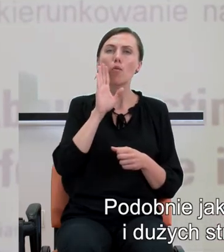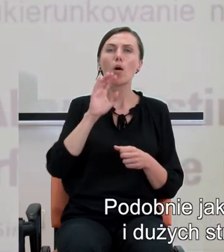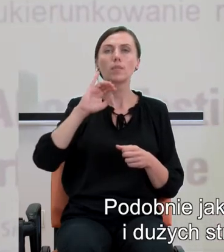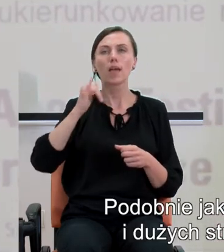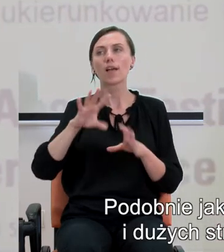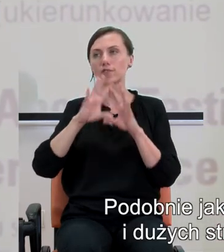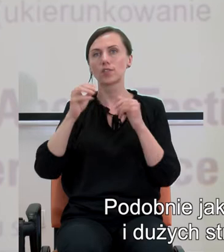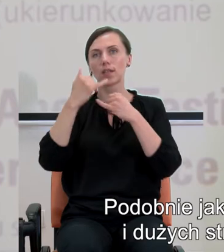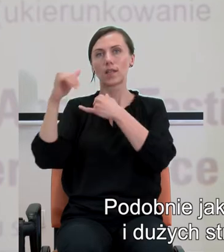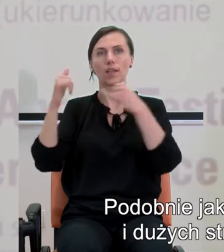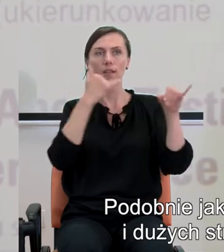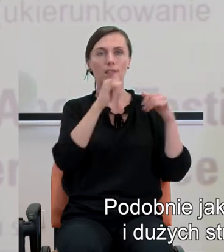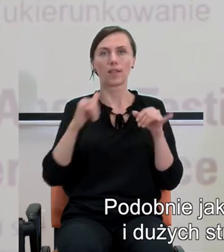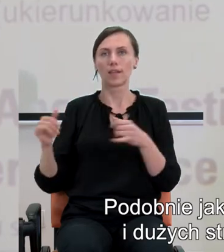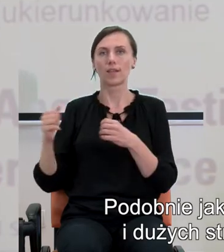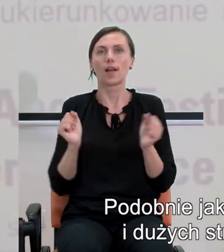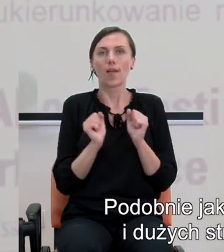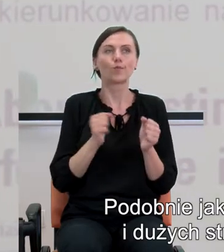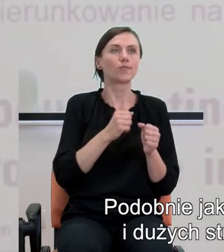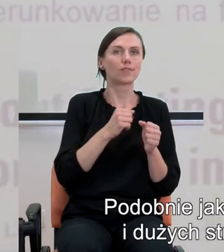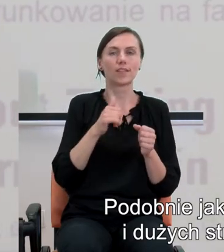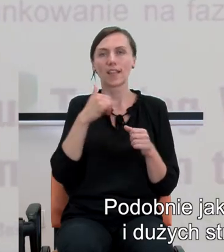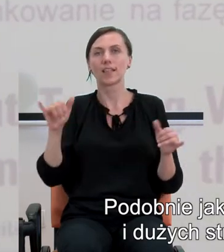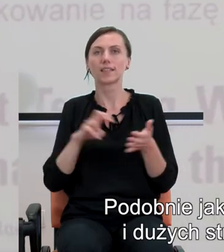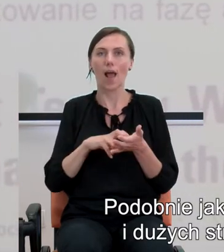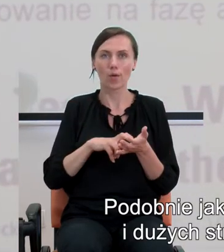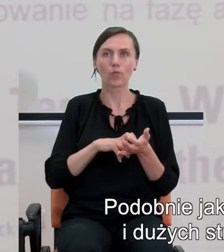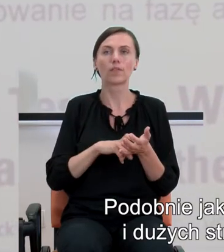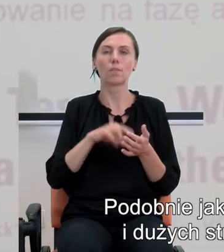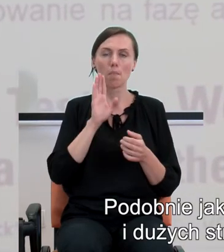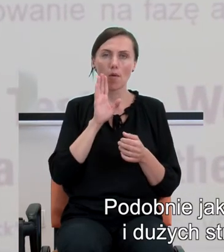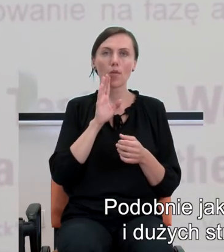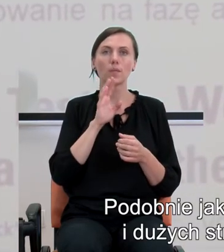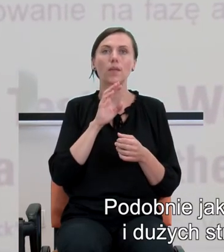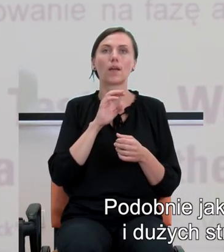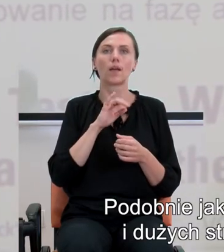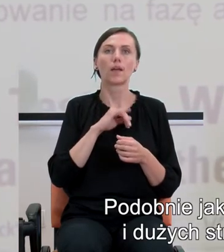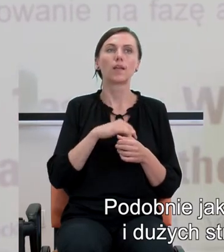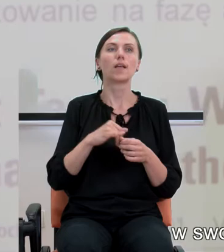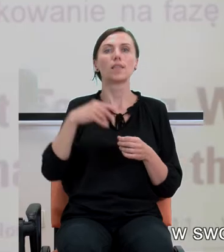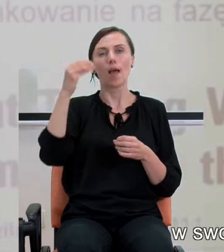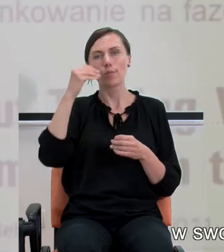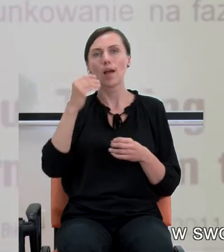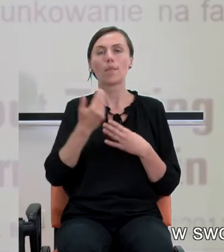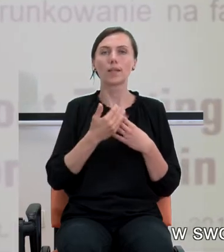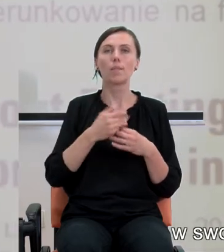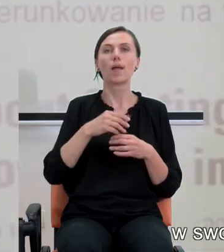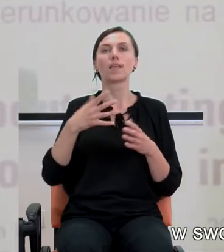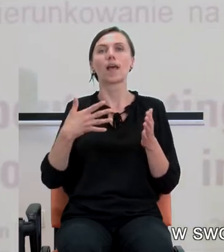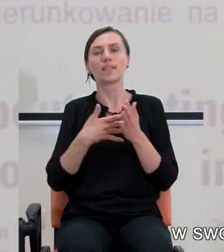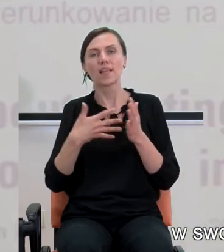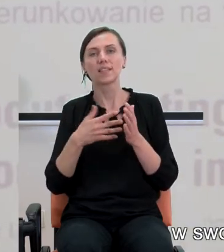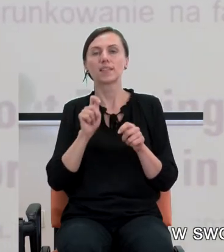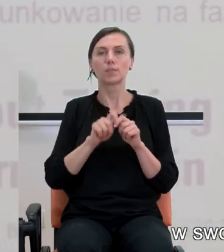wszystkich innych naszych małych i dużych strachów, no, uprawianie matematyki, czy to szkolnej, czy przeprowadzanie testów